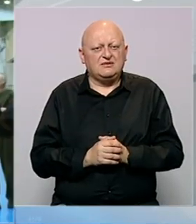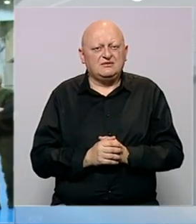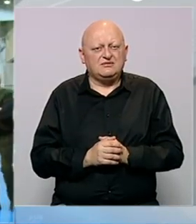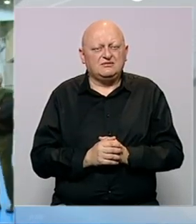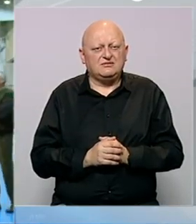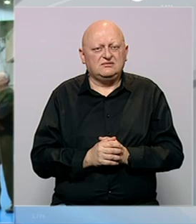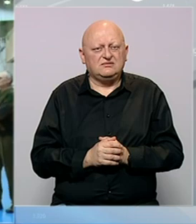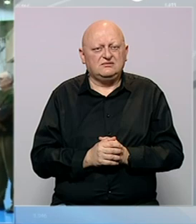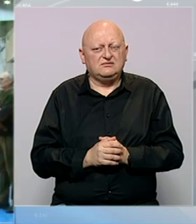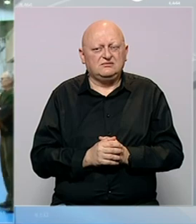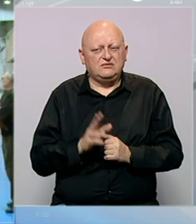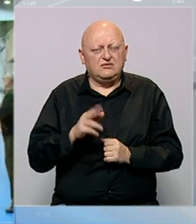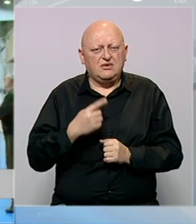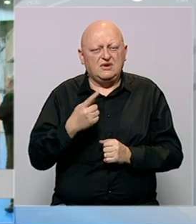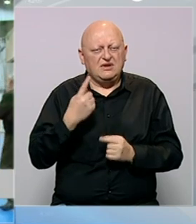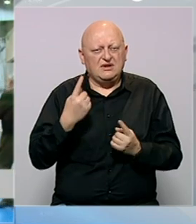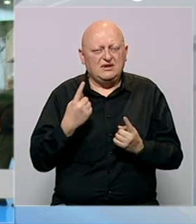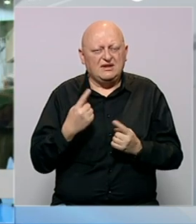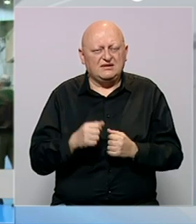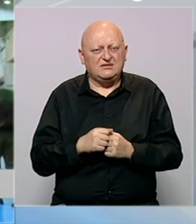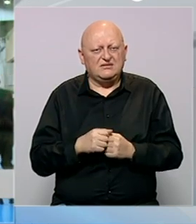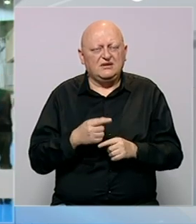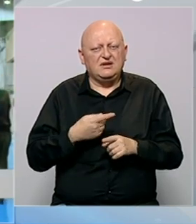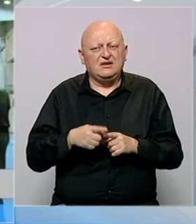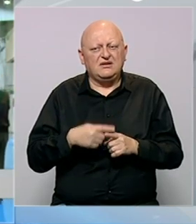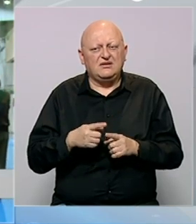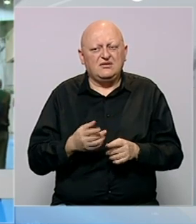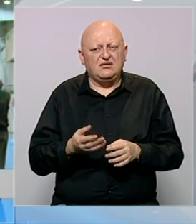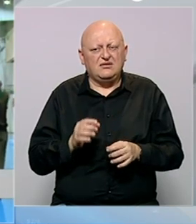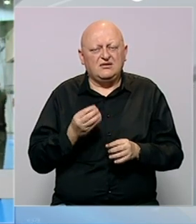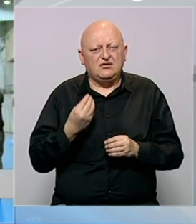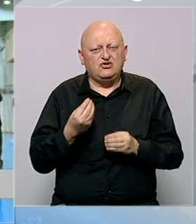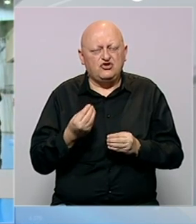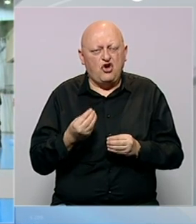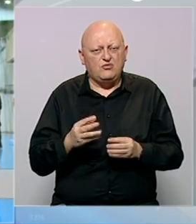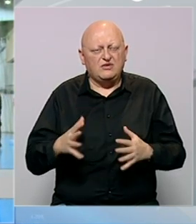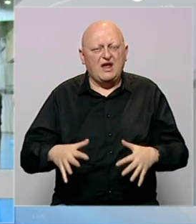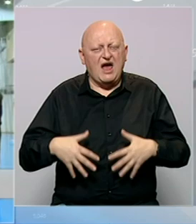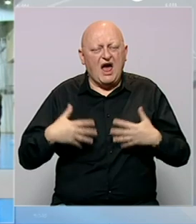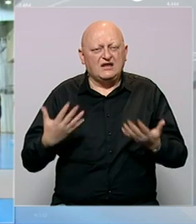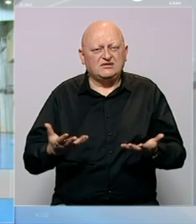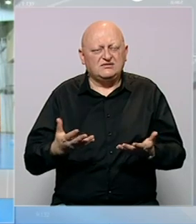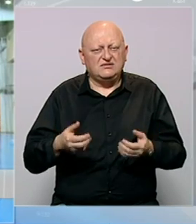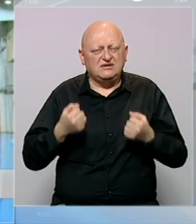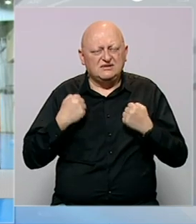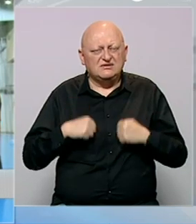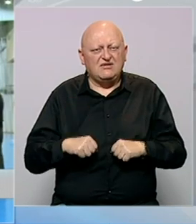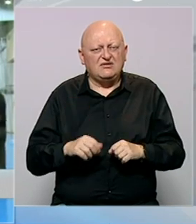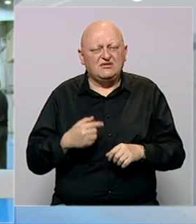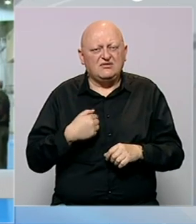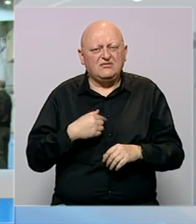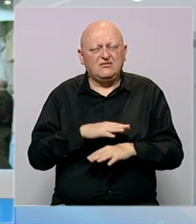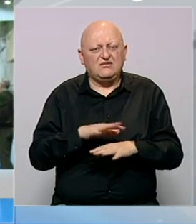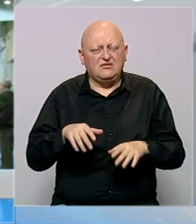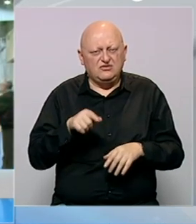Mogu sigurno reći da je bio jedan razlog izuzetno dobre atmosfere u Slačovnici. I mi